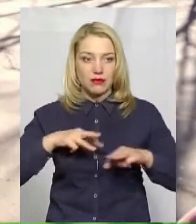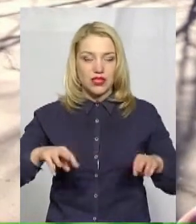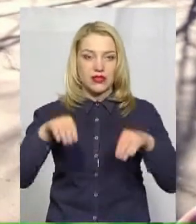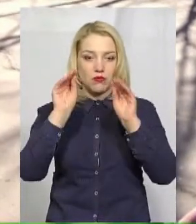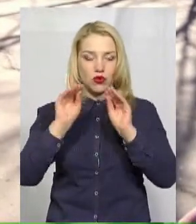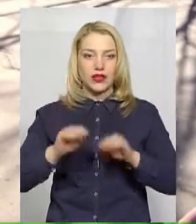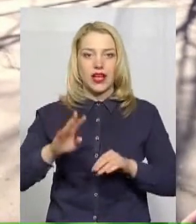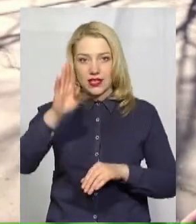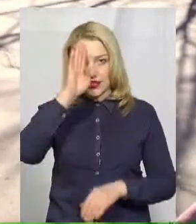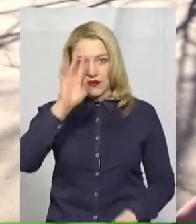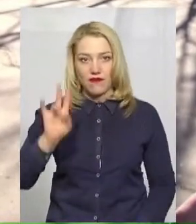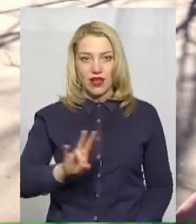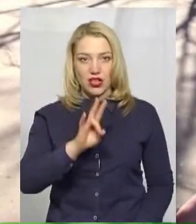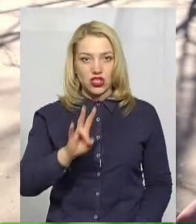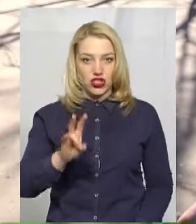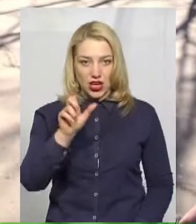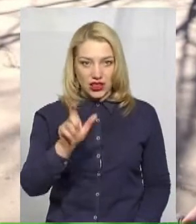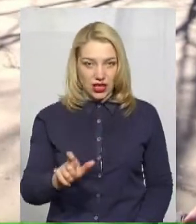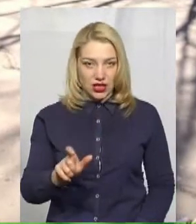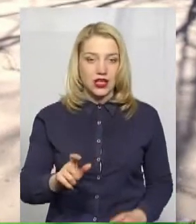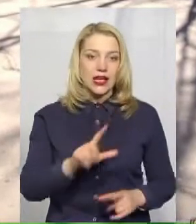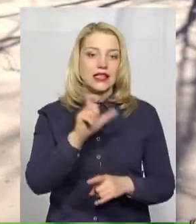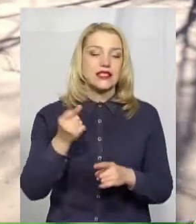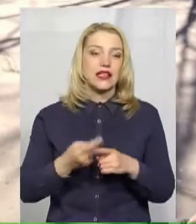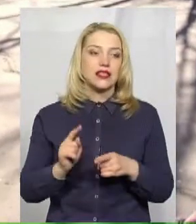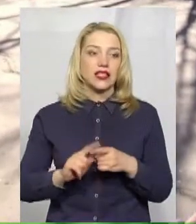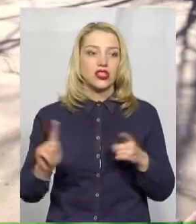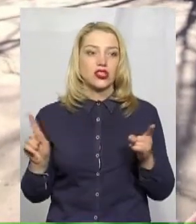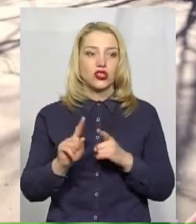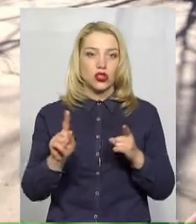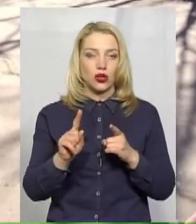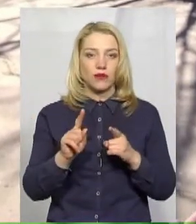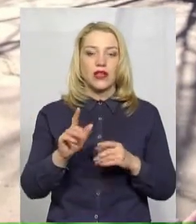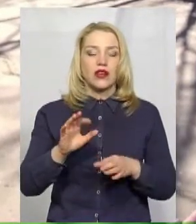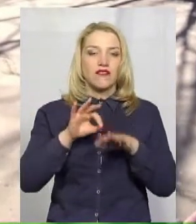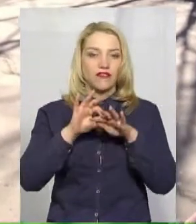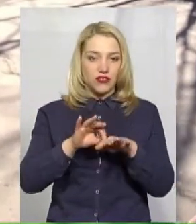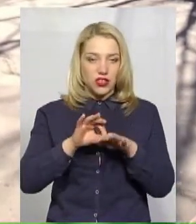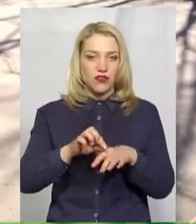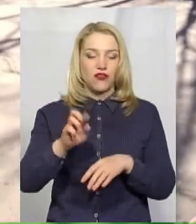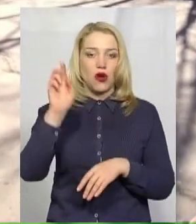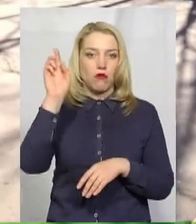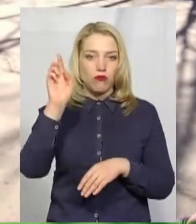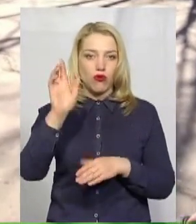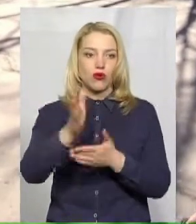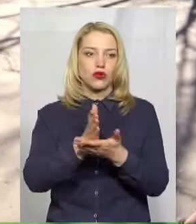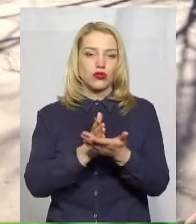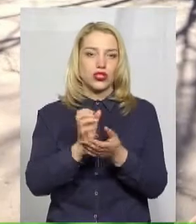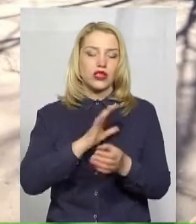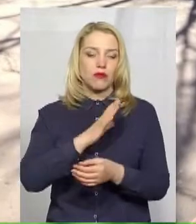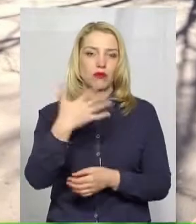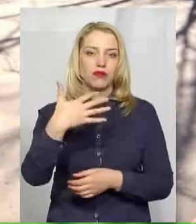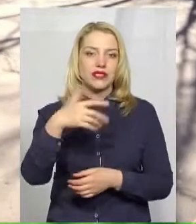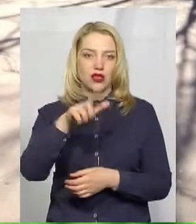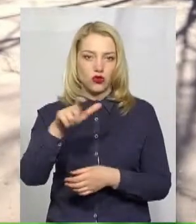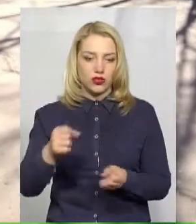священика за те, що було богослужіння. Більше 50 осіб зібралось і притягнути